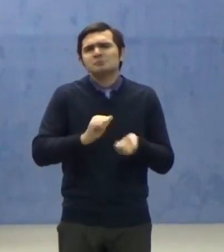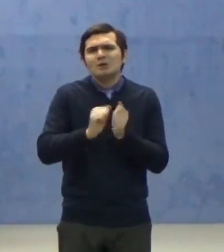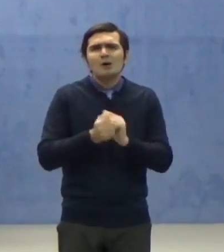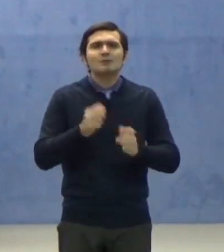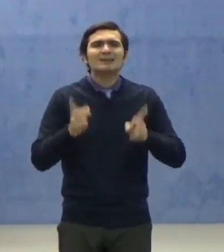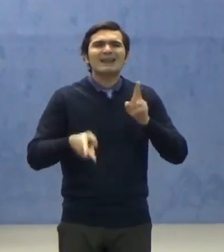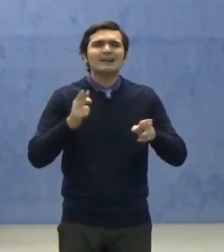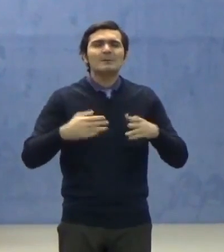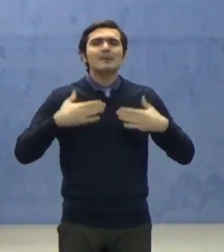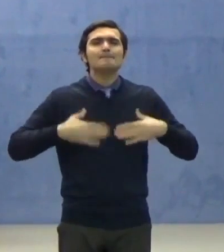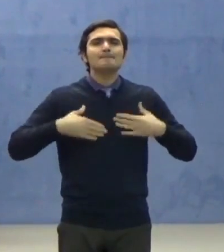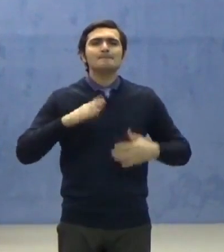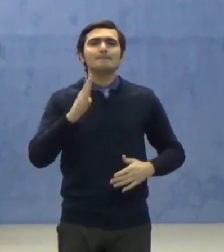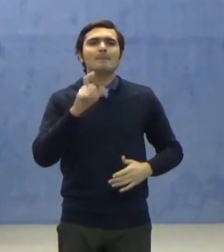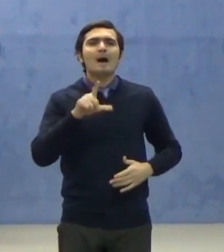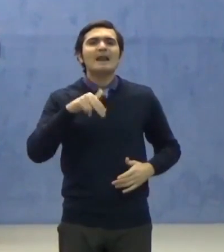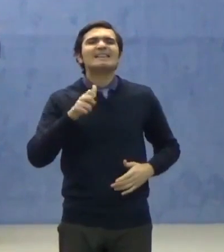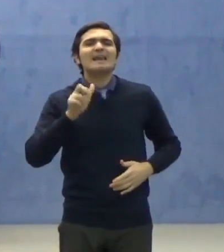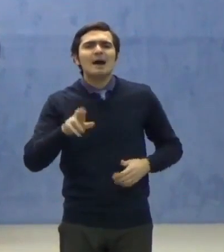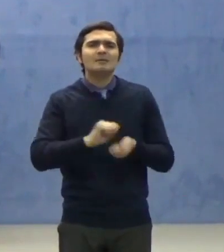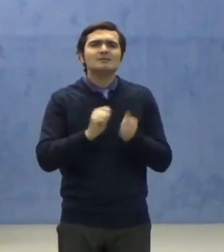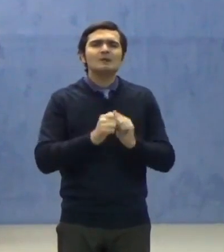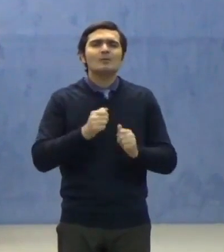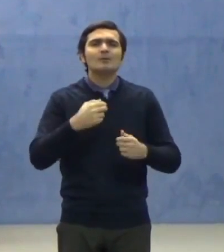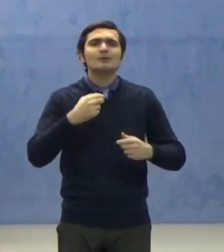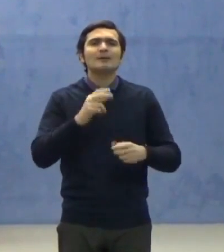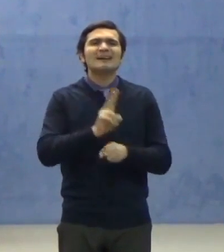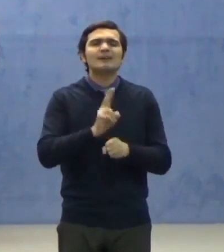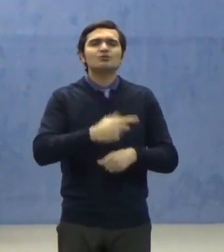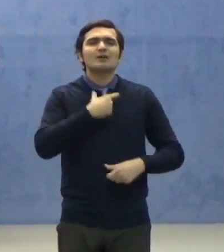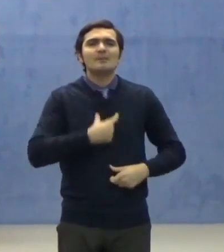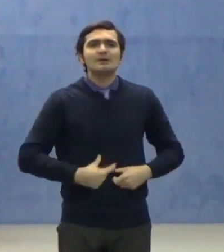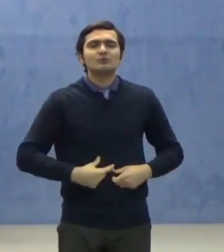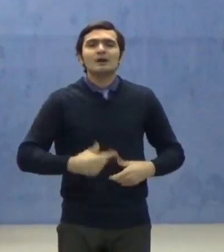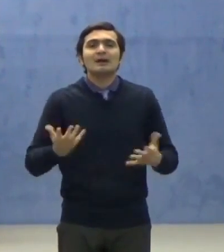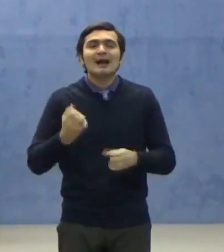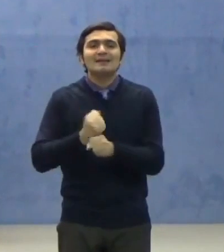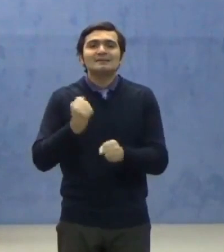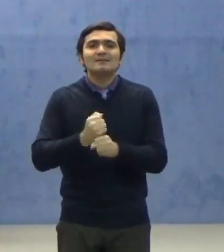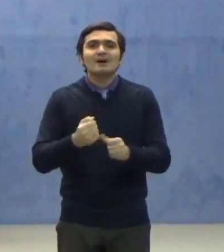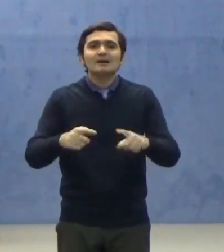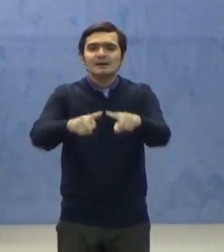și de îngrijire personală realizate în spații închise.